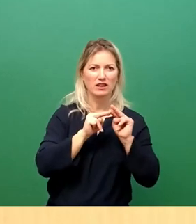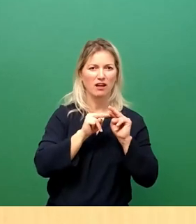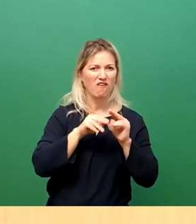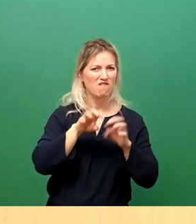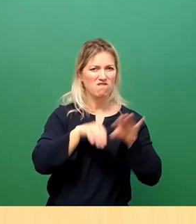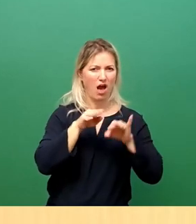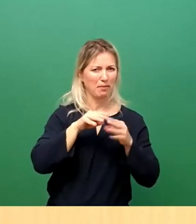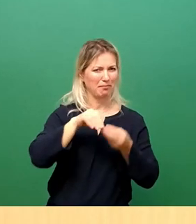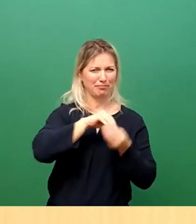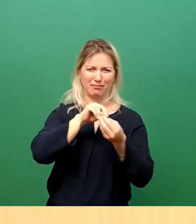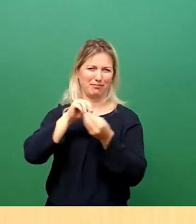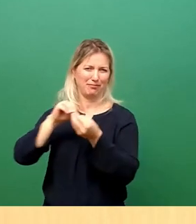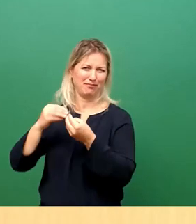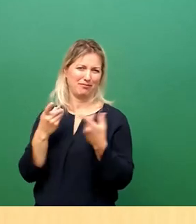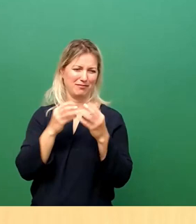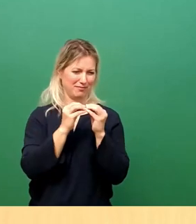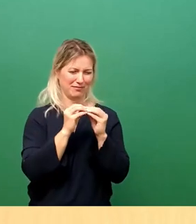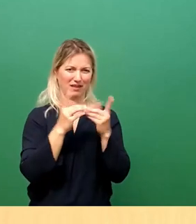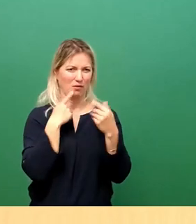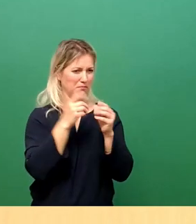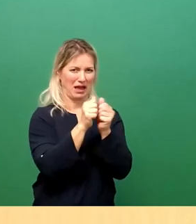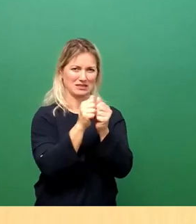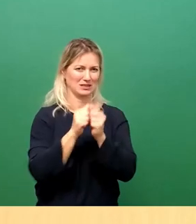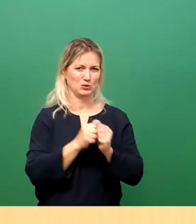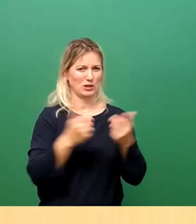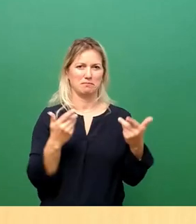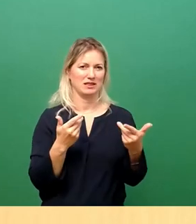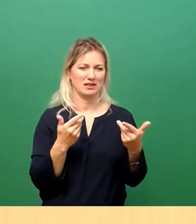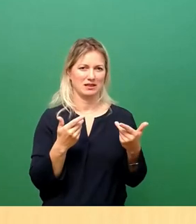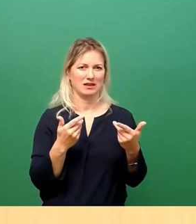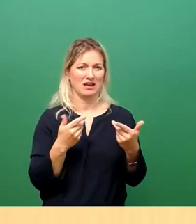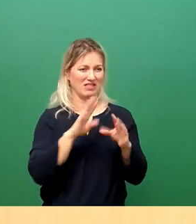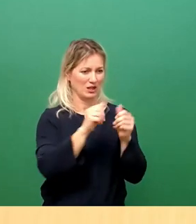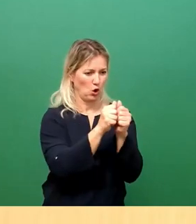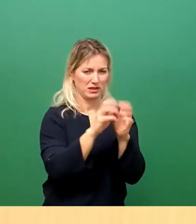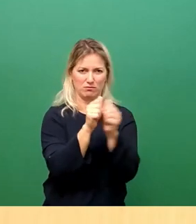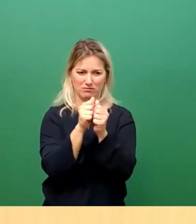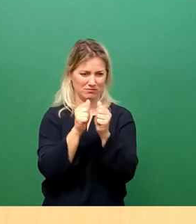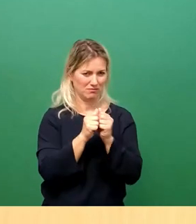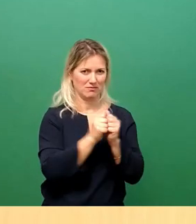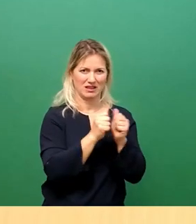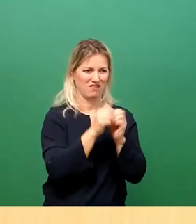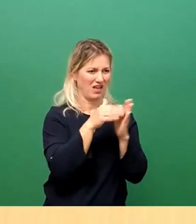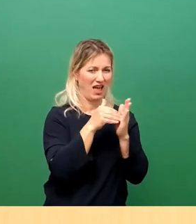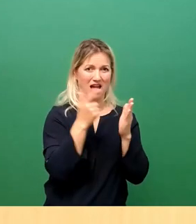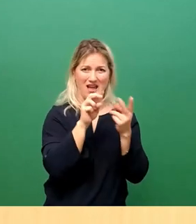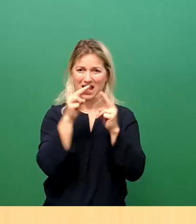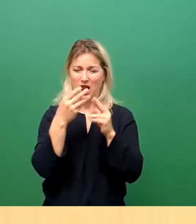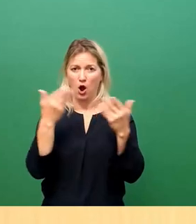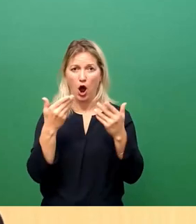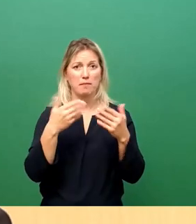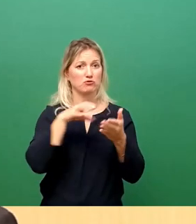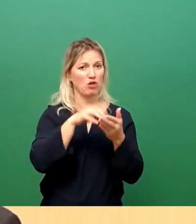Kombinationen. Und jede dieser Kombinationen hat in irgendeiner Art und Weise zur Folge, egal was sich ändert, ob im Stadtrat die Mehrheiten sich ändern